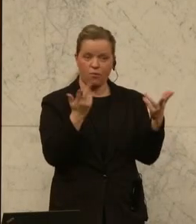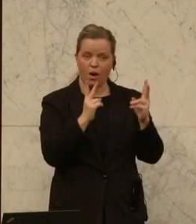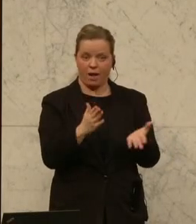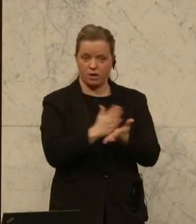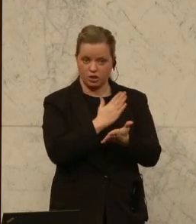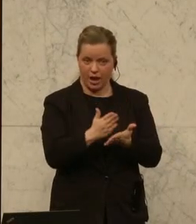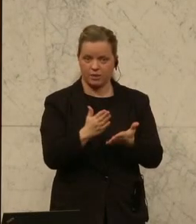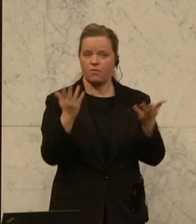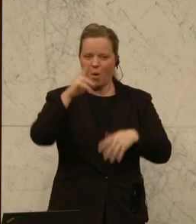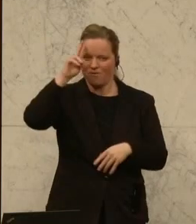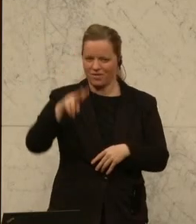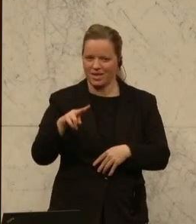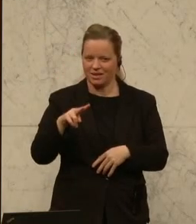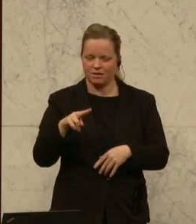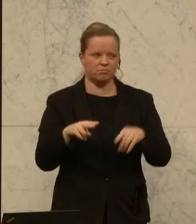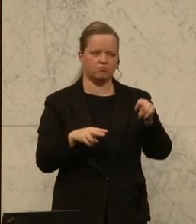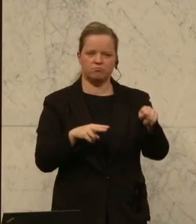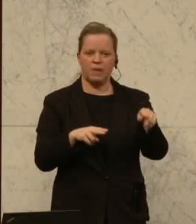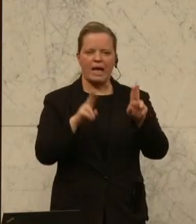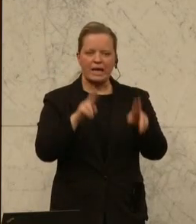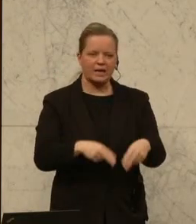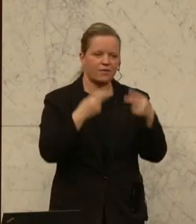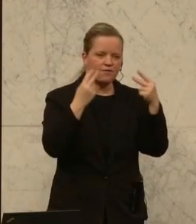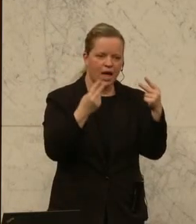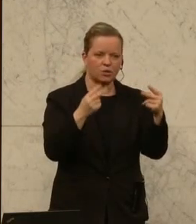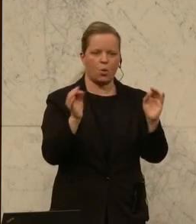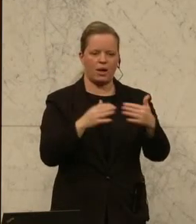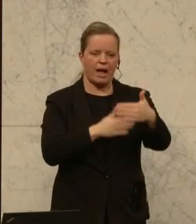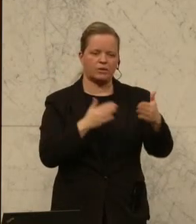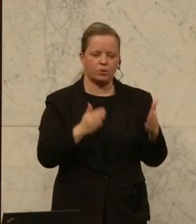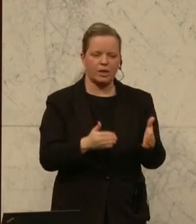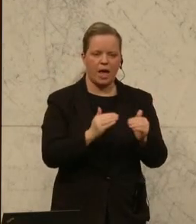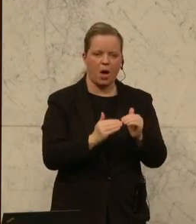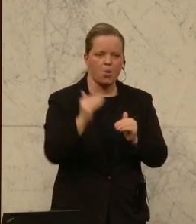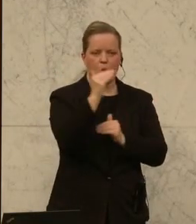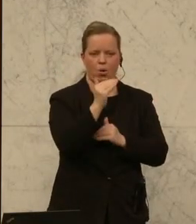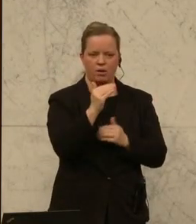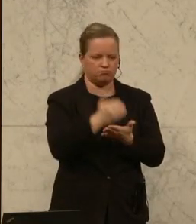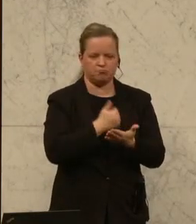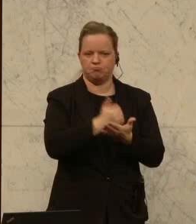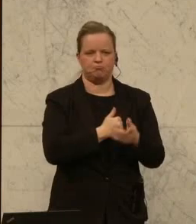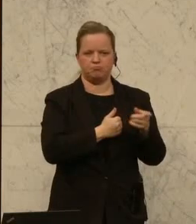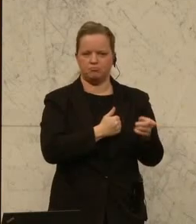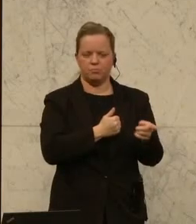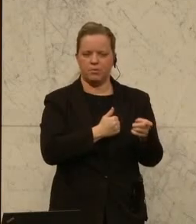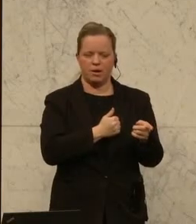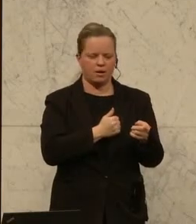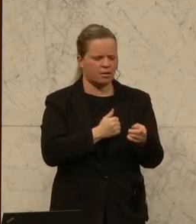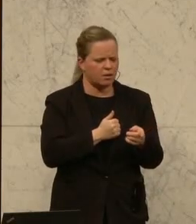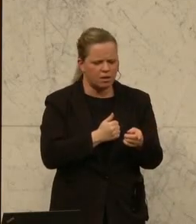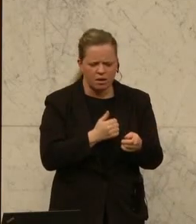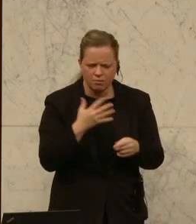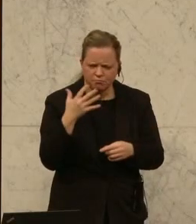in Wien, macht sie von Richtwert- und Kategorieerhöhungen schamlos Gebrauch. Man greift hier gnadenlos